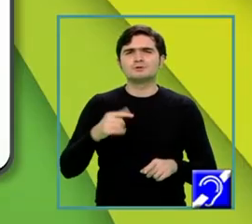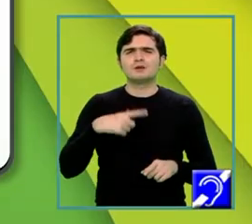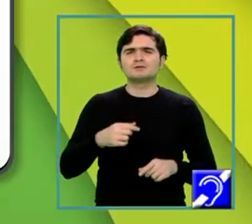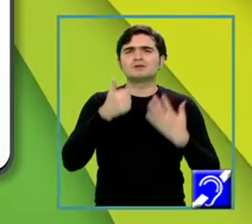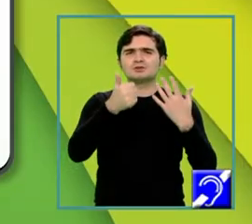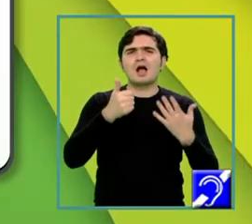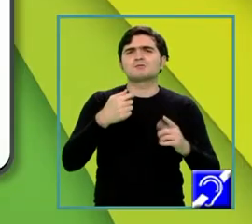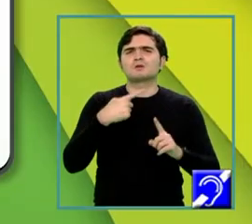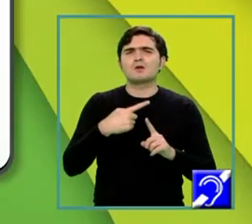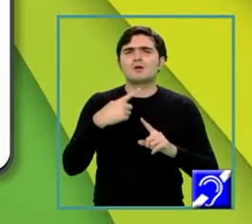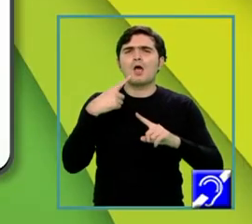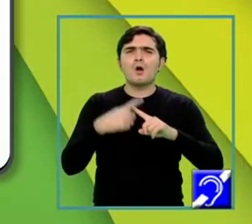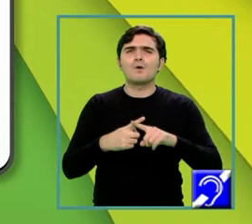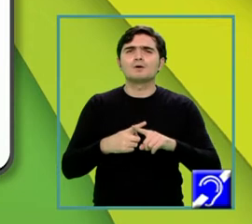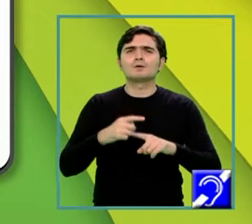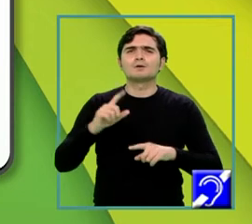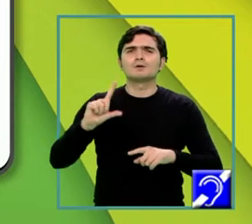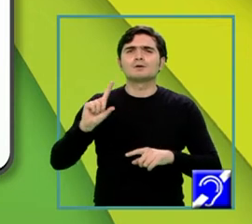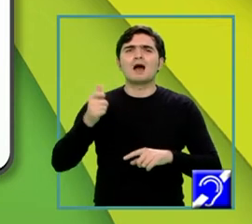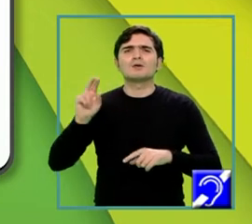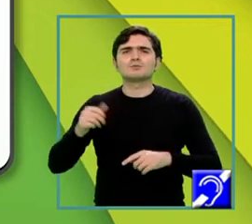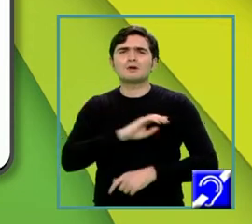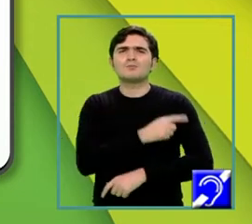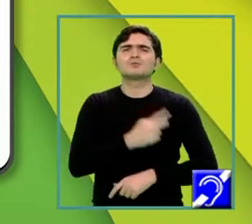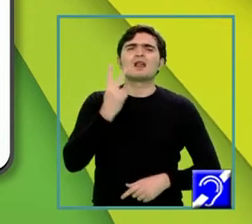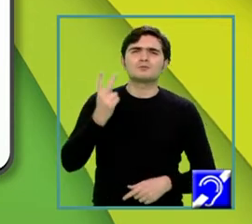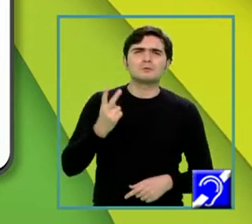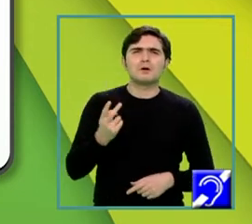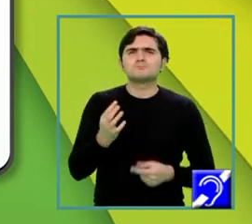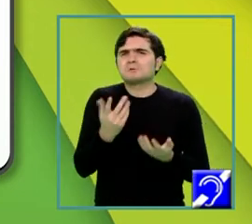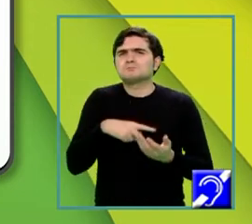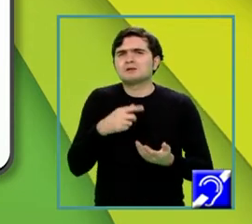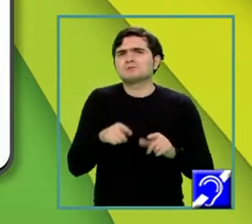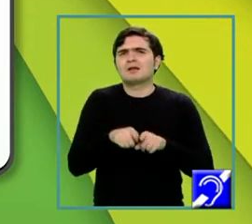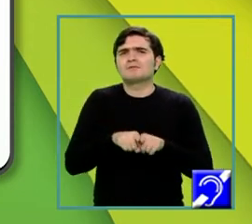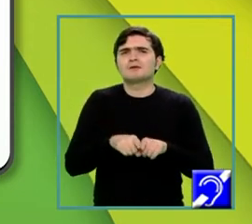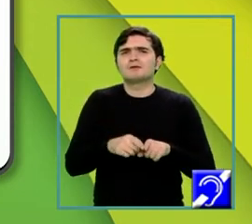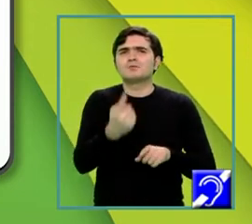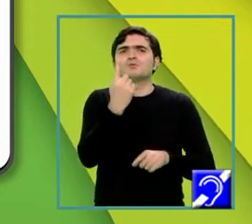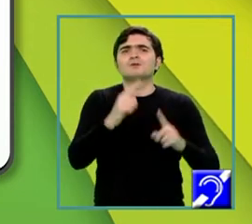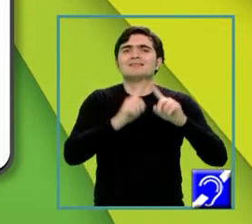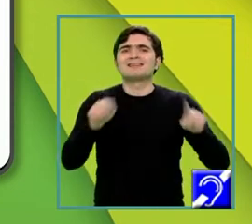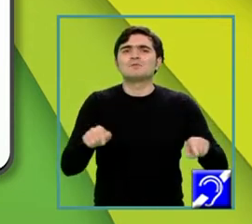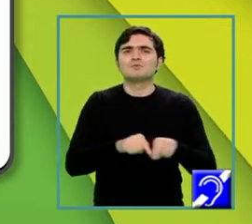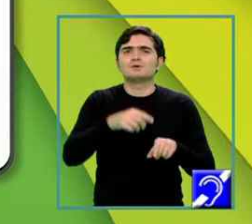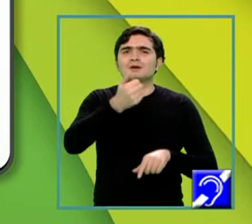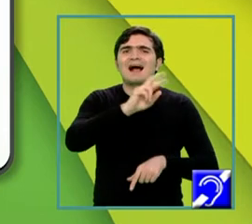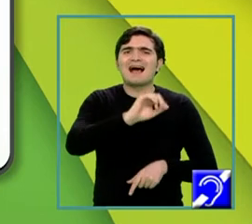înmulțit cu laturi la puterea 2 radical între 4, cât este ariea unui triunghi echilateral. Și am notat eu aici,